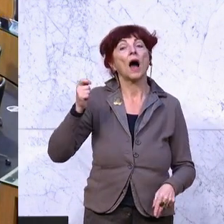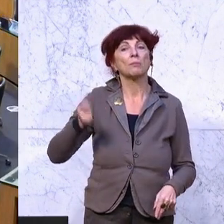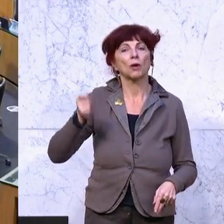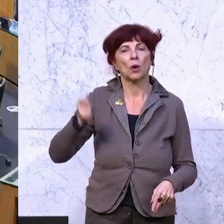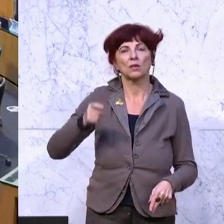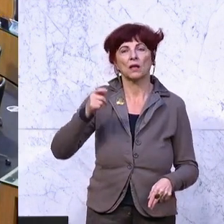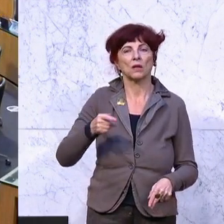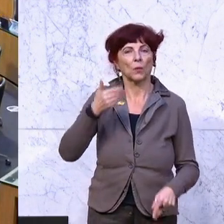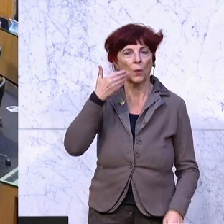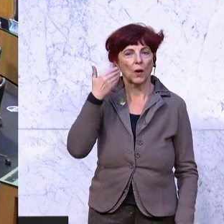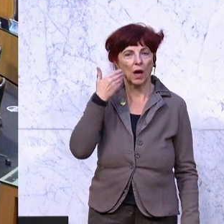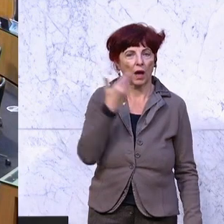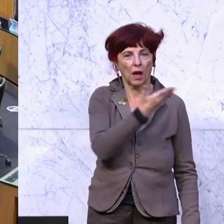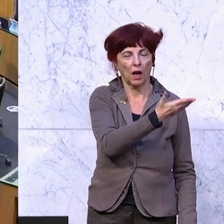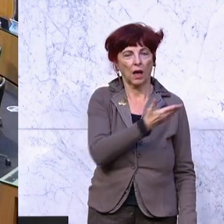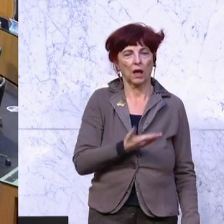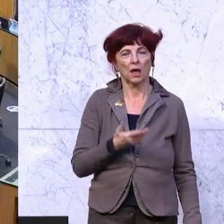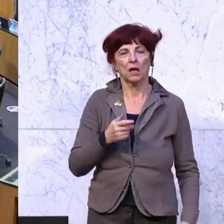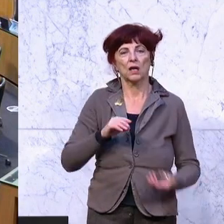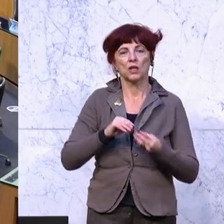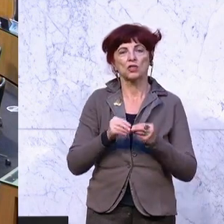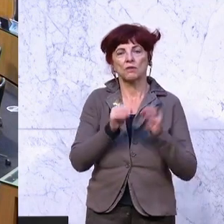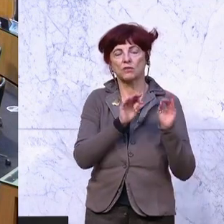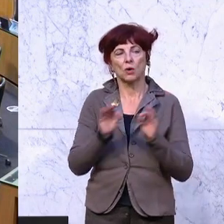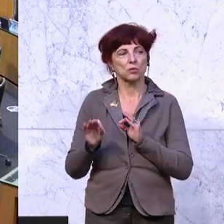Und zwar mit den Kapiteln Soziales, Pensionsversicherung und Konsumentenschutz. Kapiteln, Pensionsversicherung